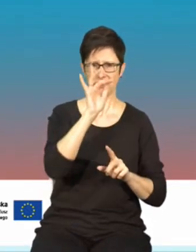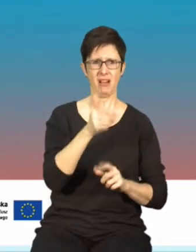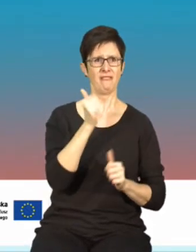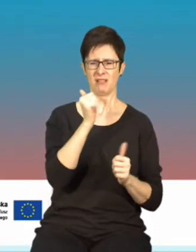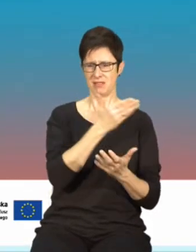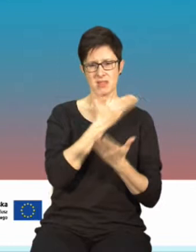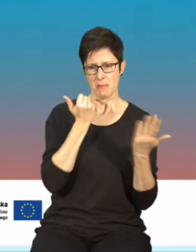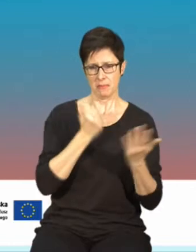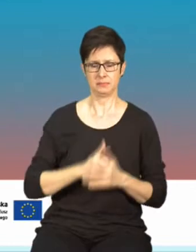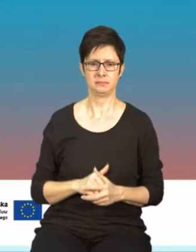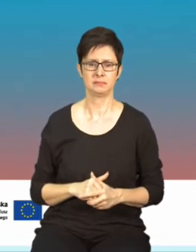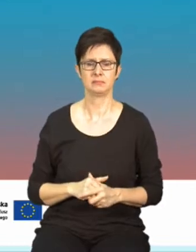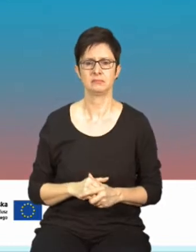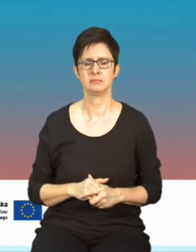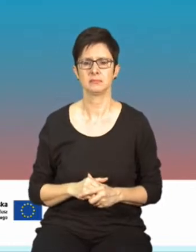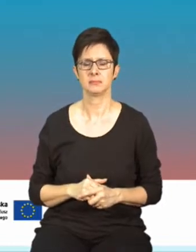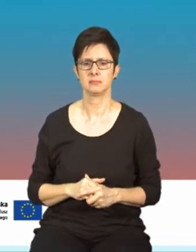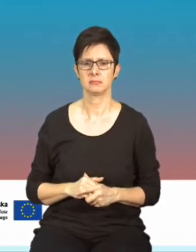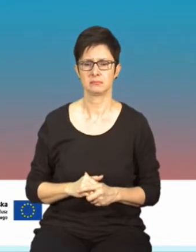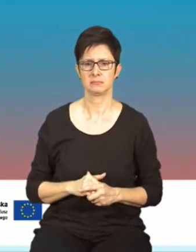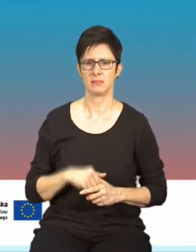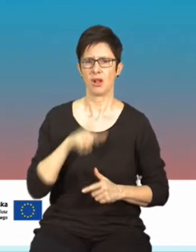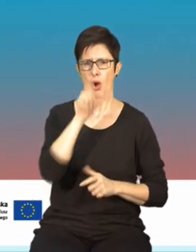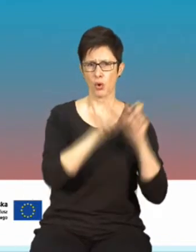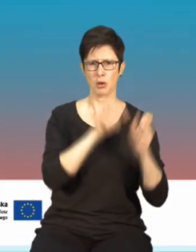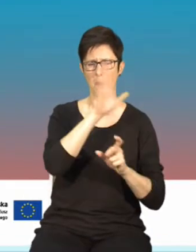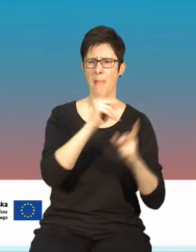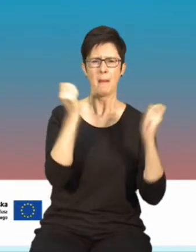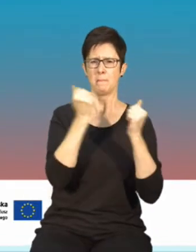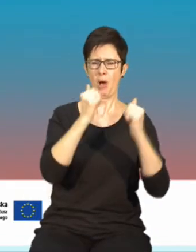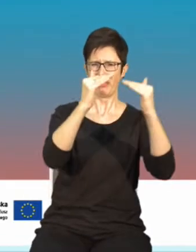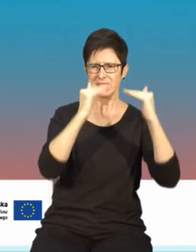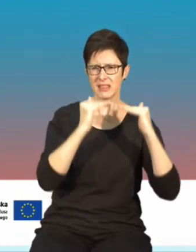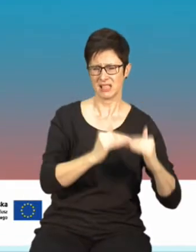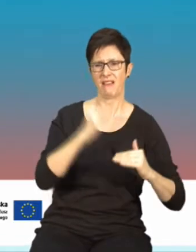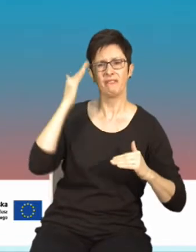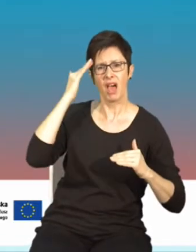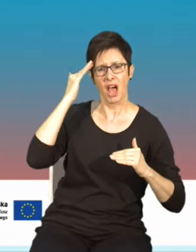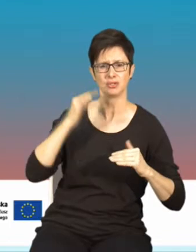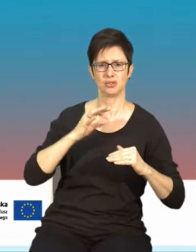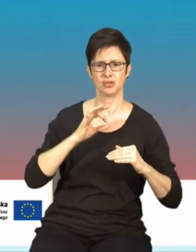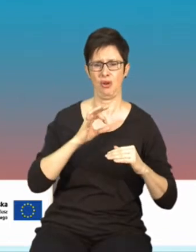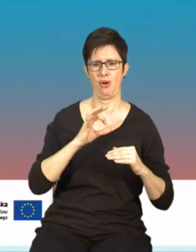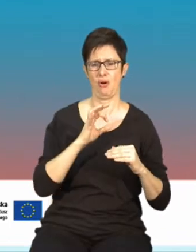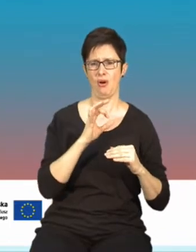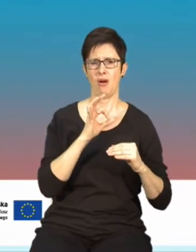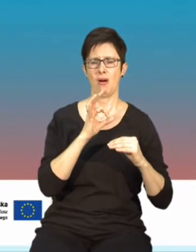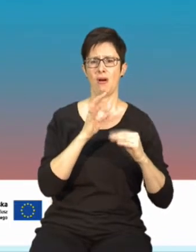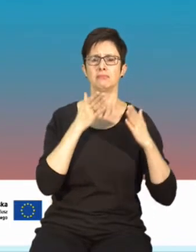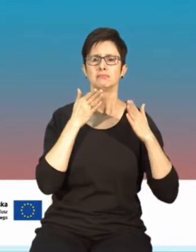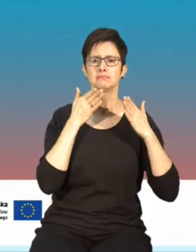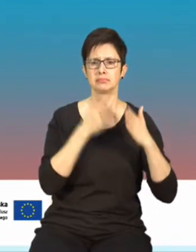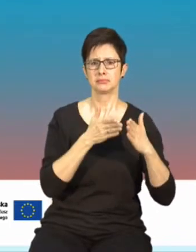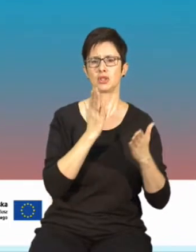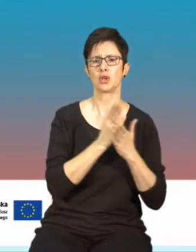osobami, które mają bardzo, bardzo niską wiedzę, bardzo sprofilowaną pod kątem